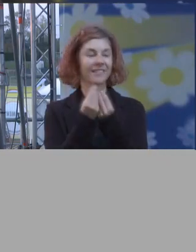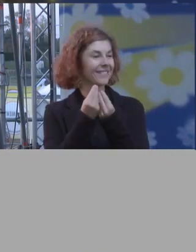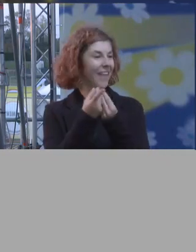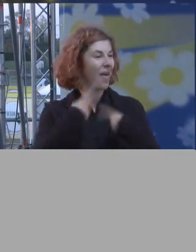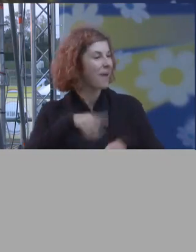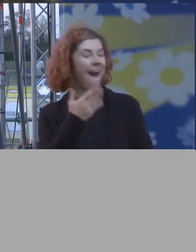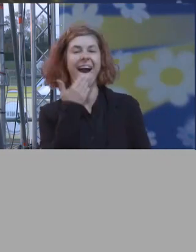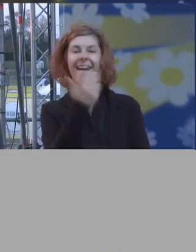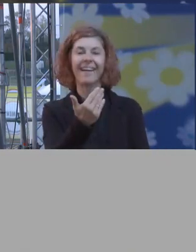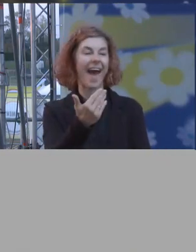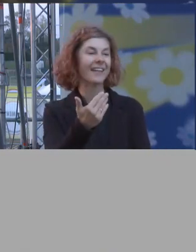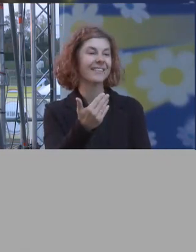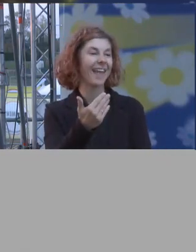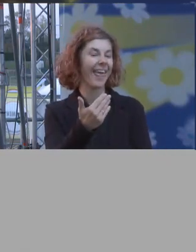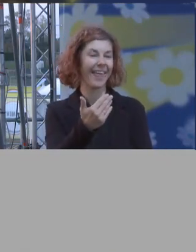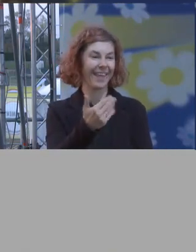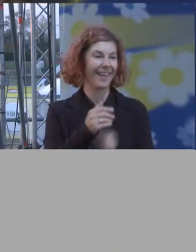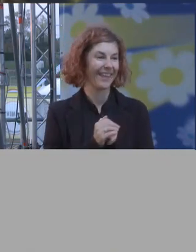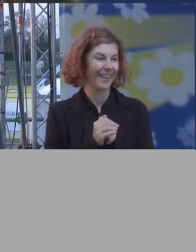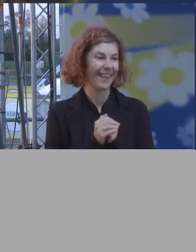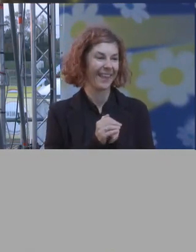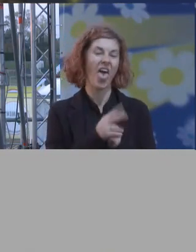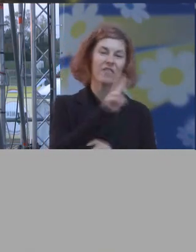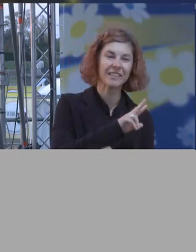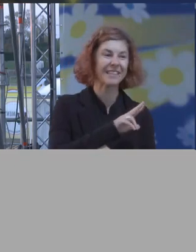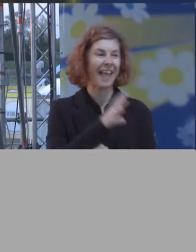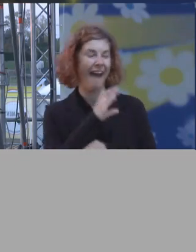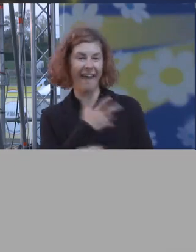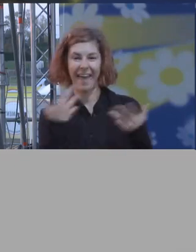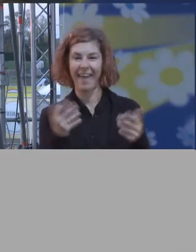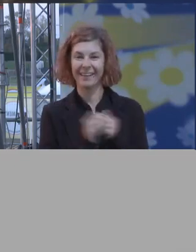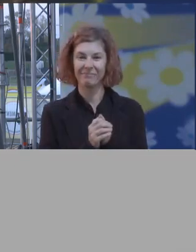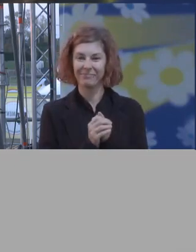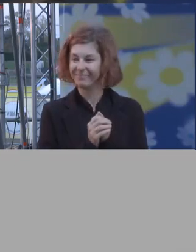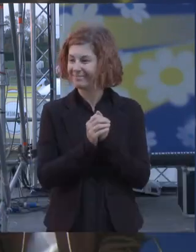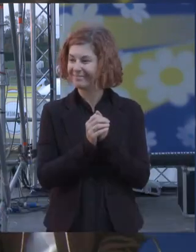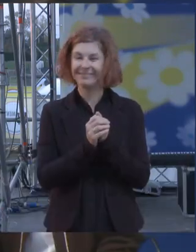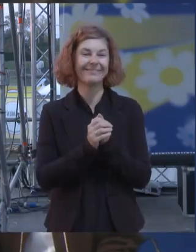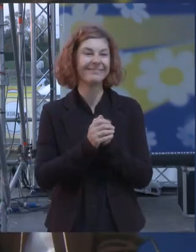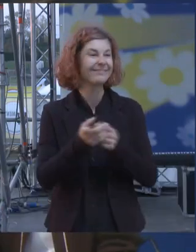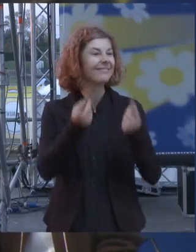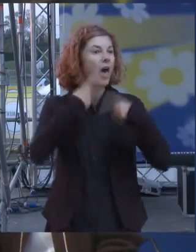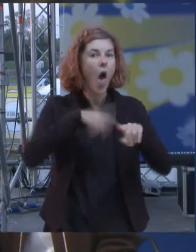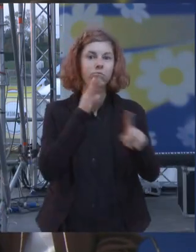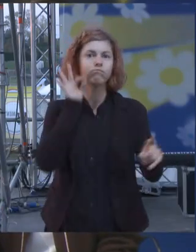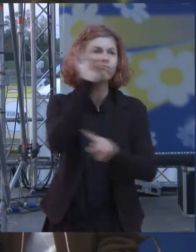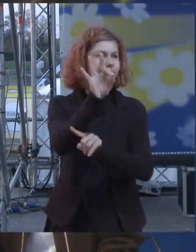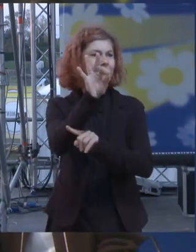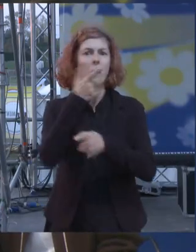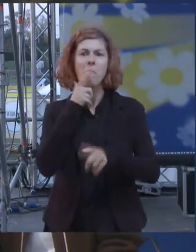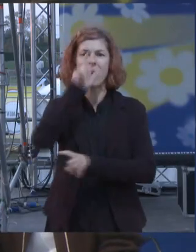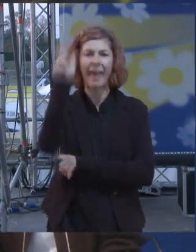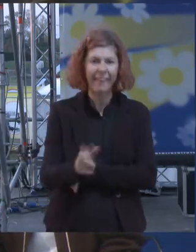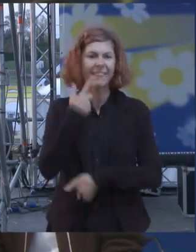Chiara grazie Virginia allora noi stiamo puntando a governare questo paese stiamo puntando a governare la Sicilia il